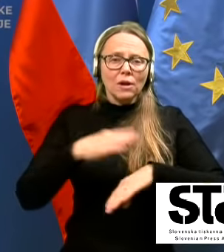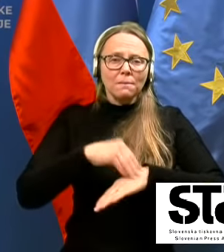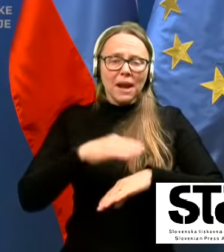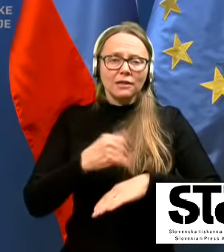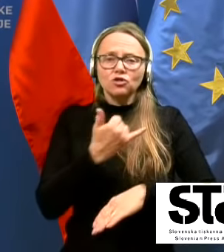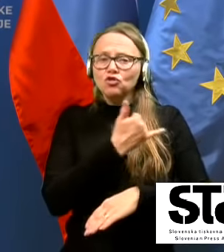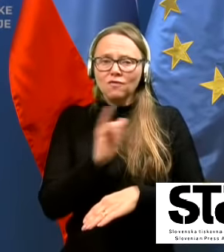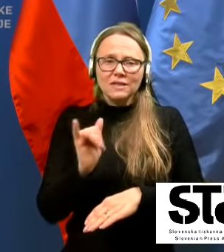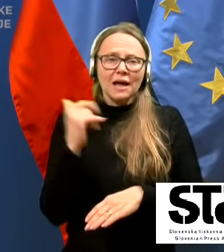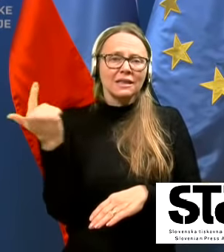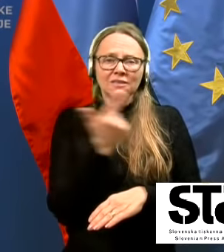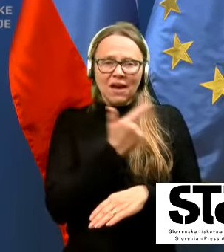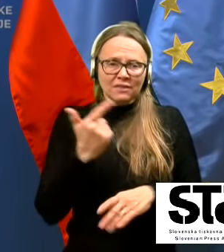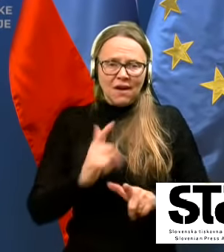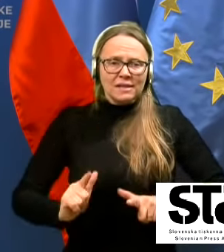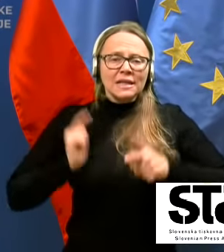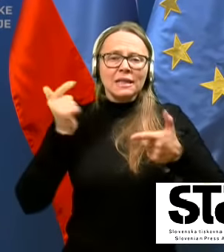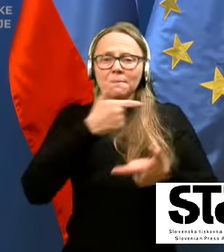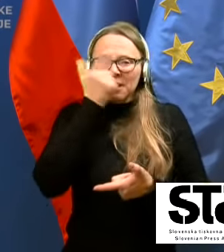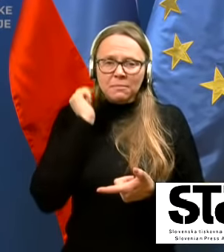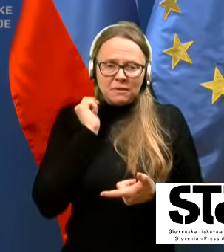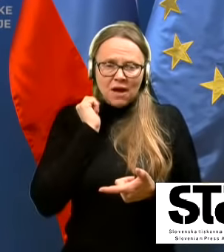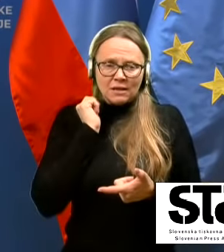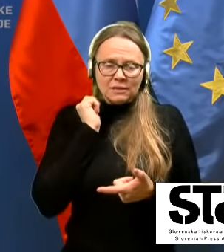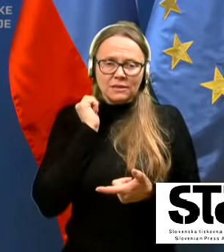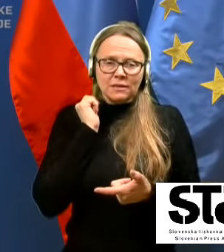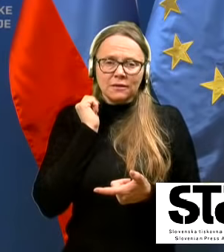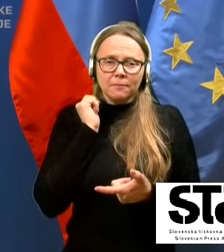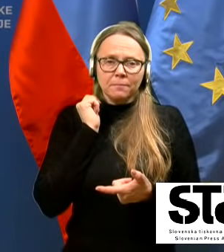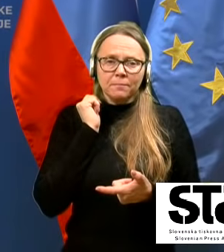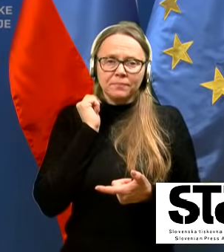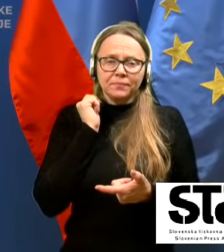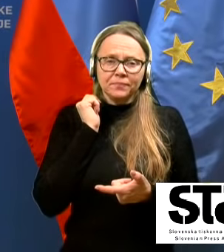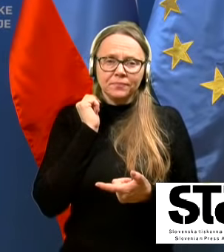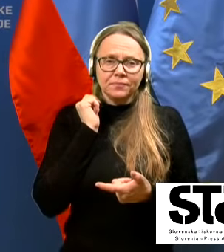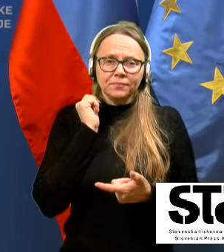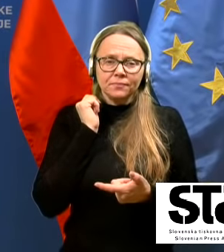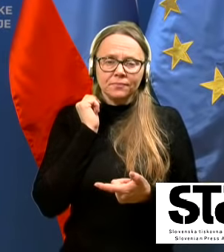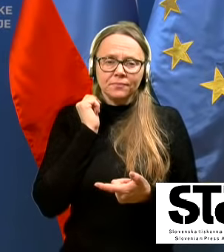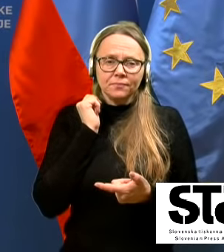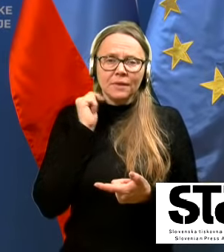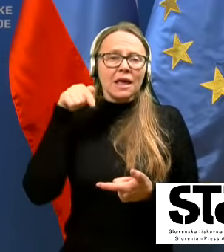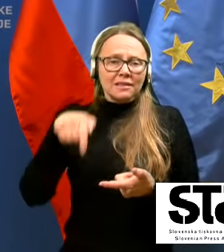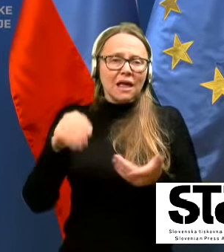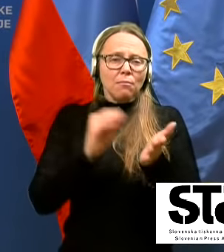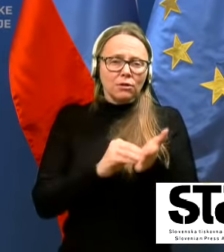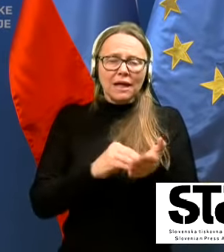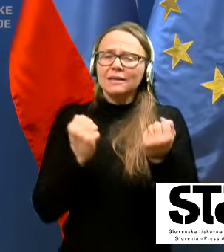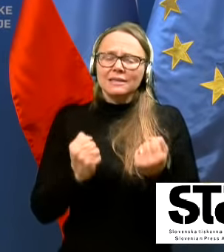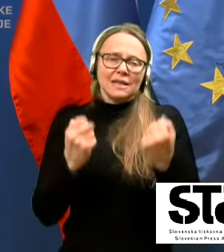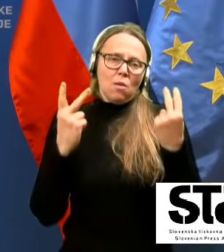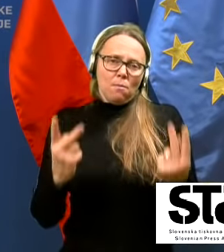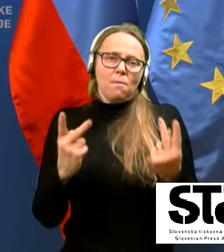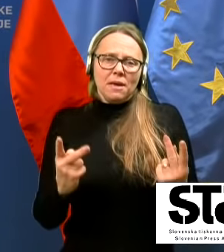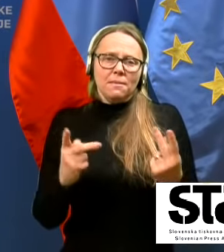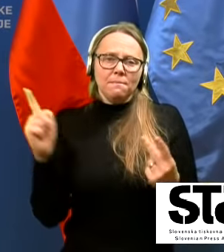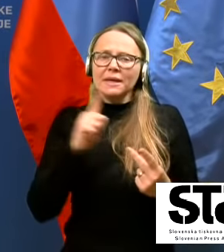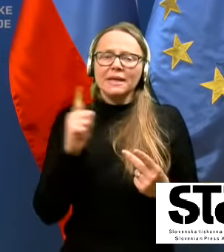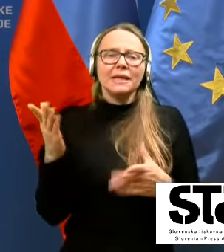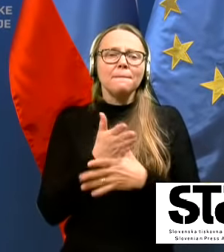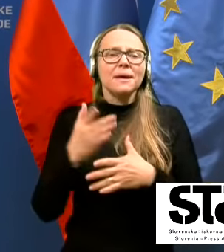vsak 22. prebivalci, je tisti, ki je, seveda, zelo pomemben in med